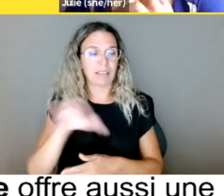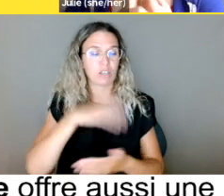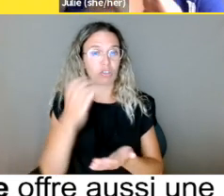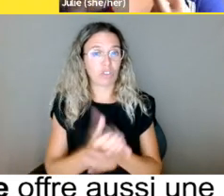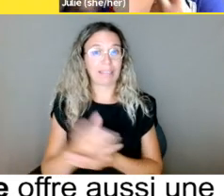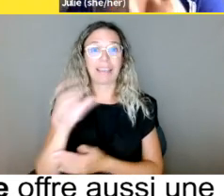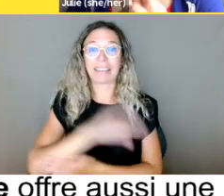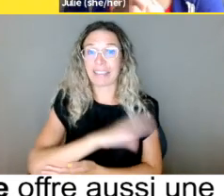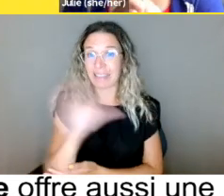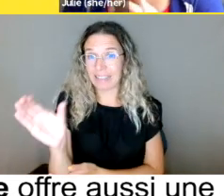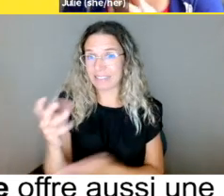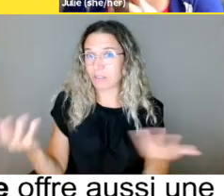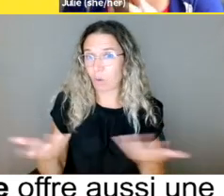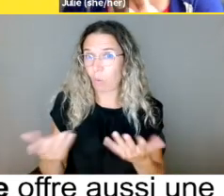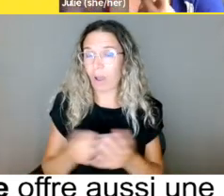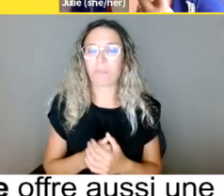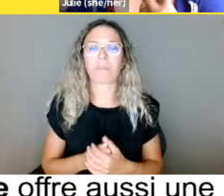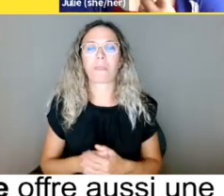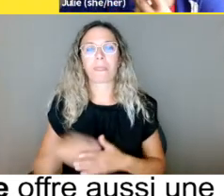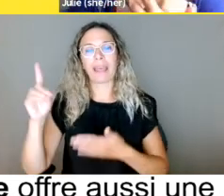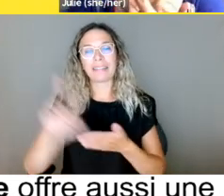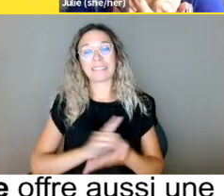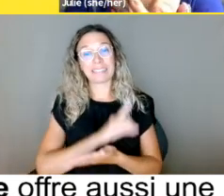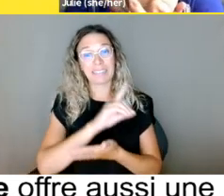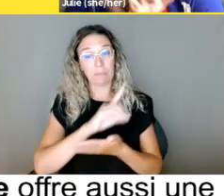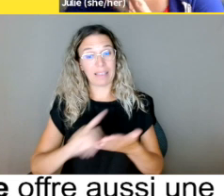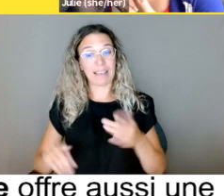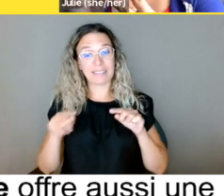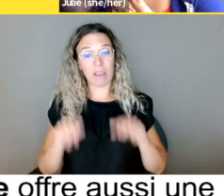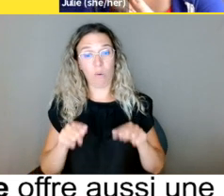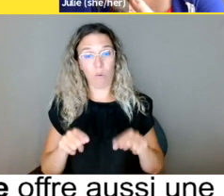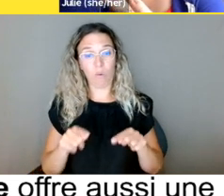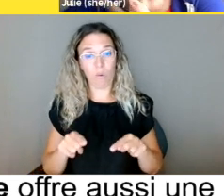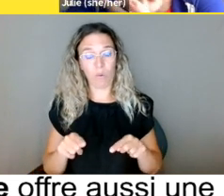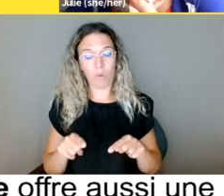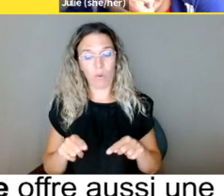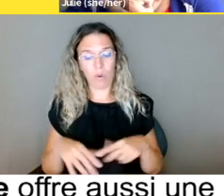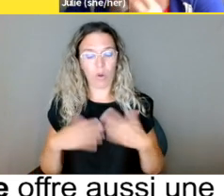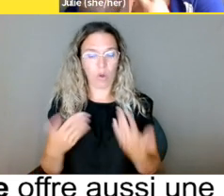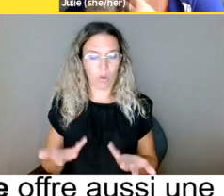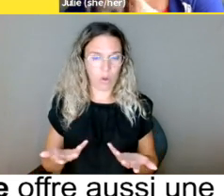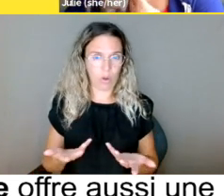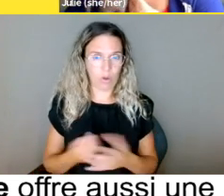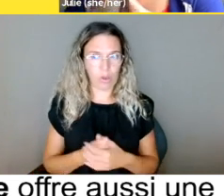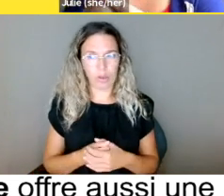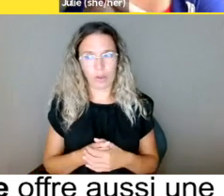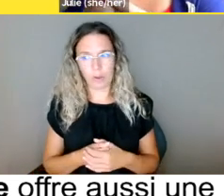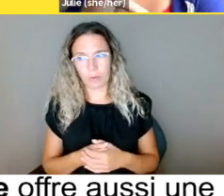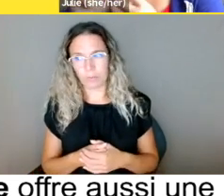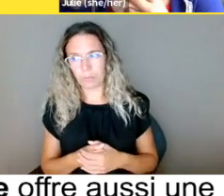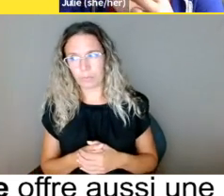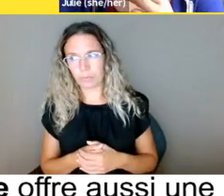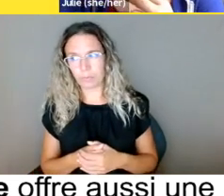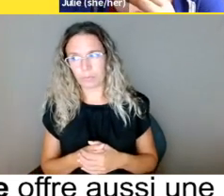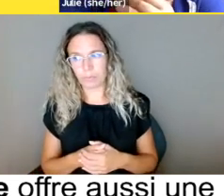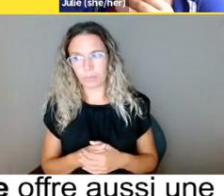Et la deuxième chose qu'on n'a pas à démontrer avec une plainte en utilisant la Charte canadienne, c'est